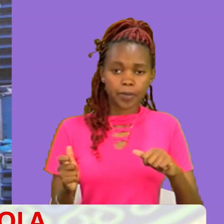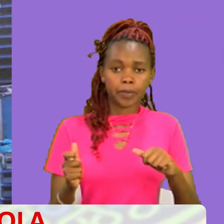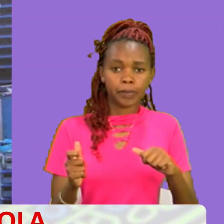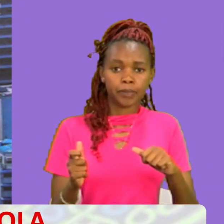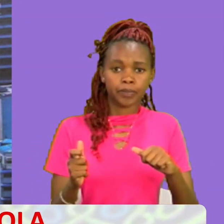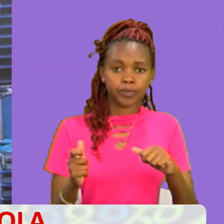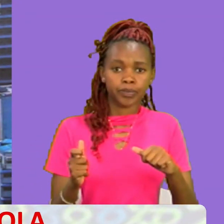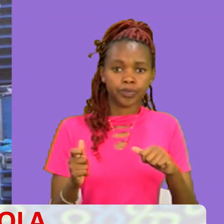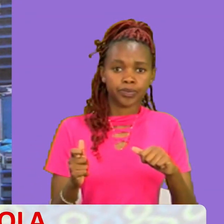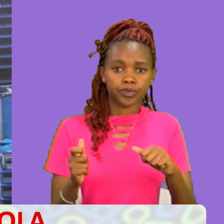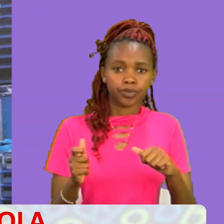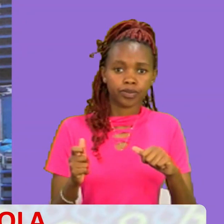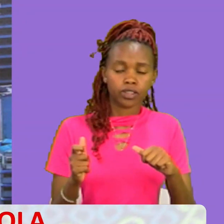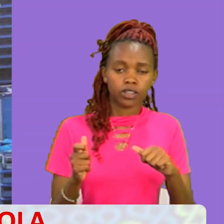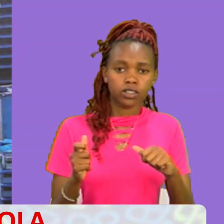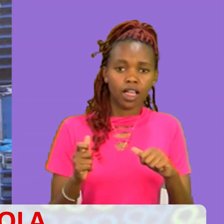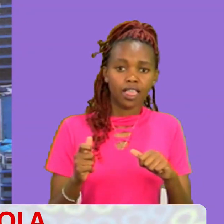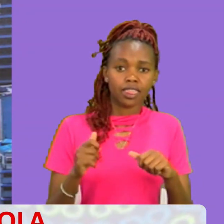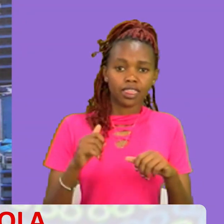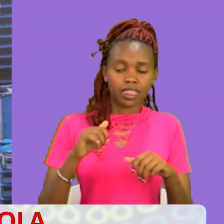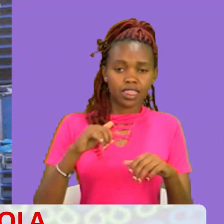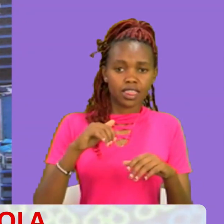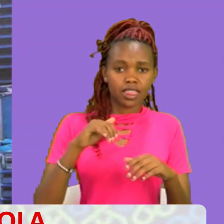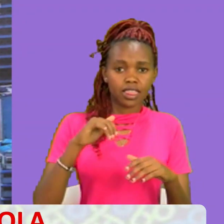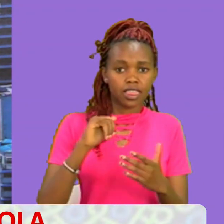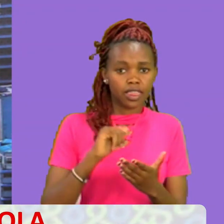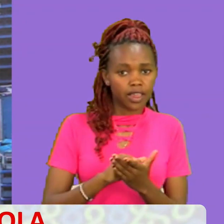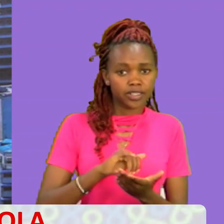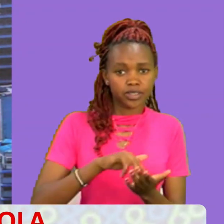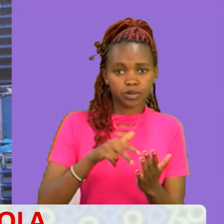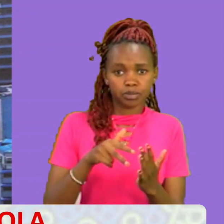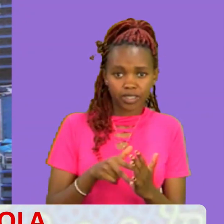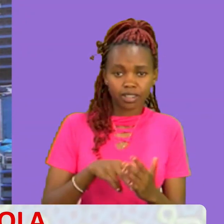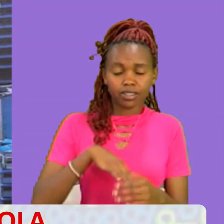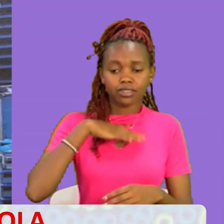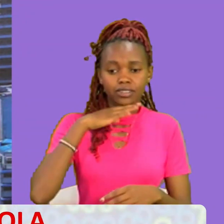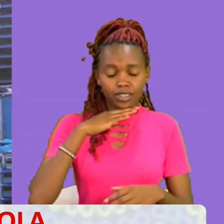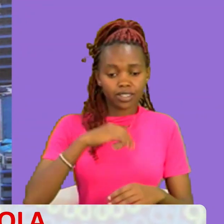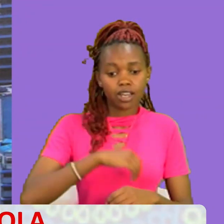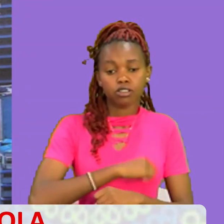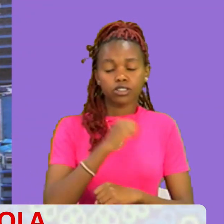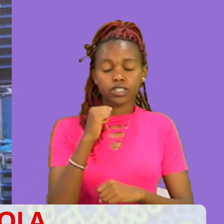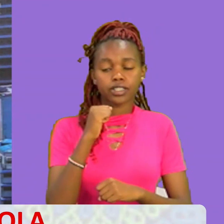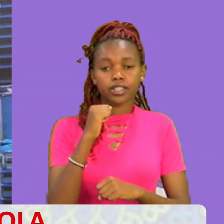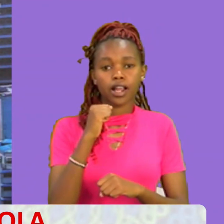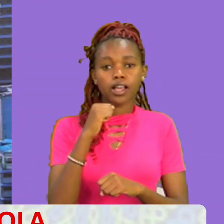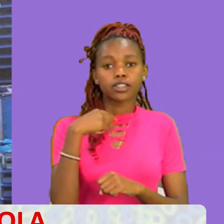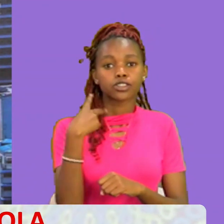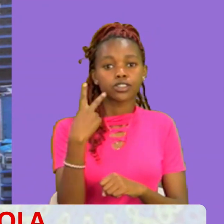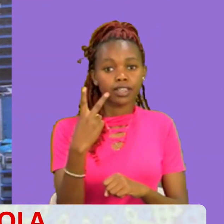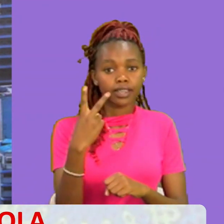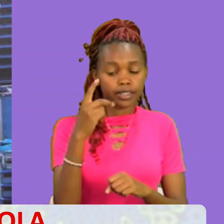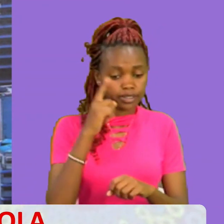Mana unapubatizo kwa majimengi Iyo ni kumanisha Unakufa Unafufuka Mara ya pili Kana kuamba Room takatifu